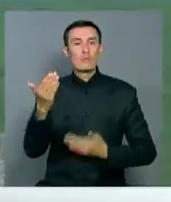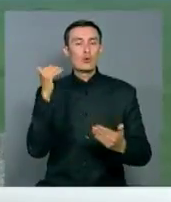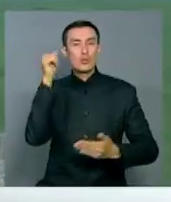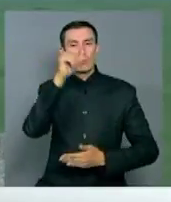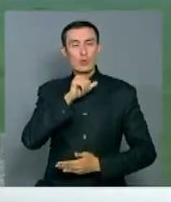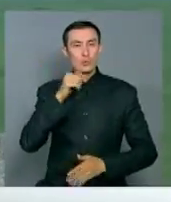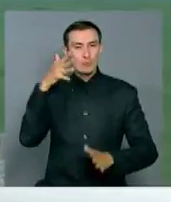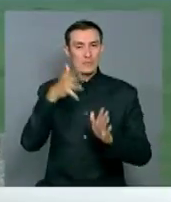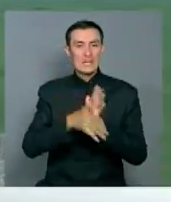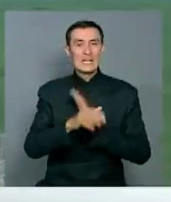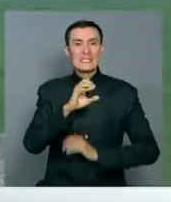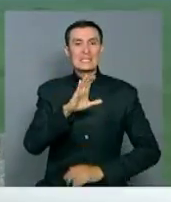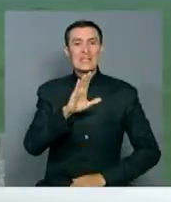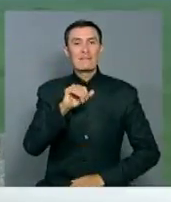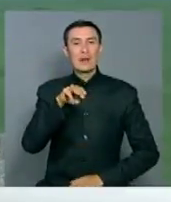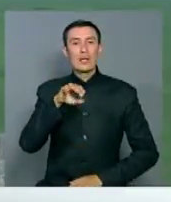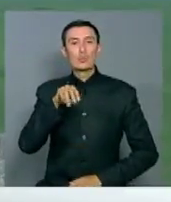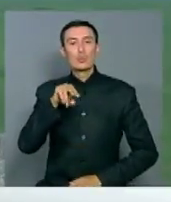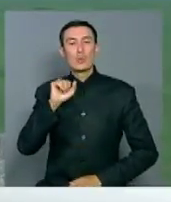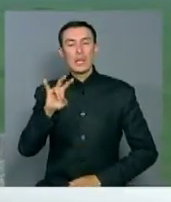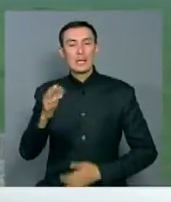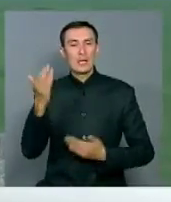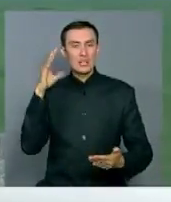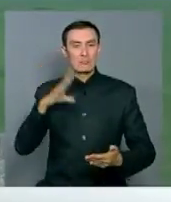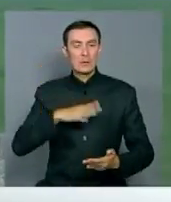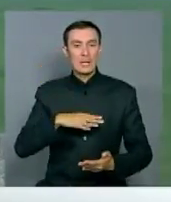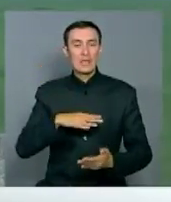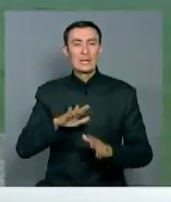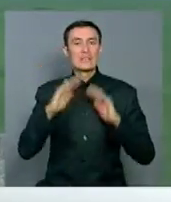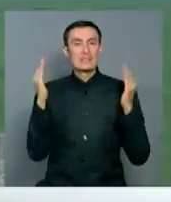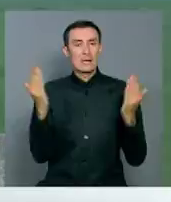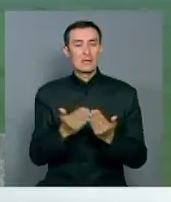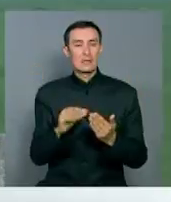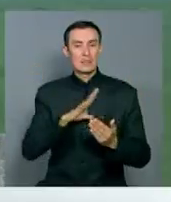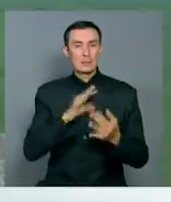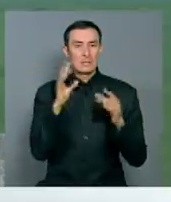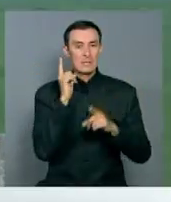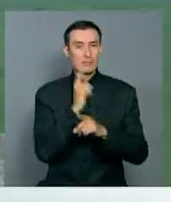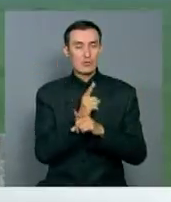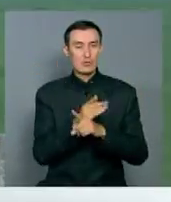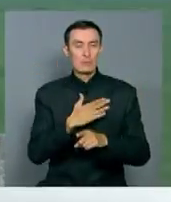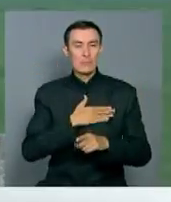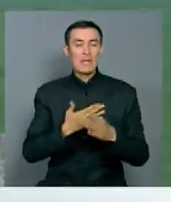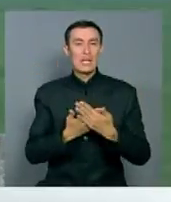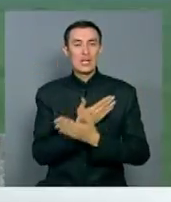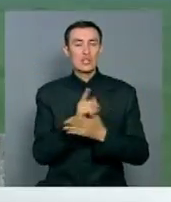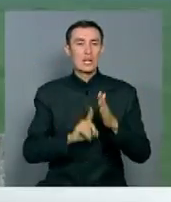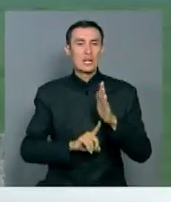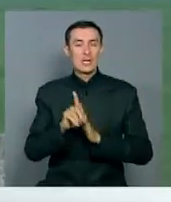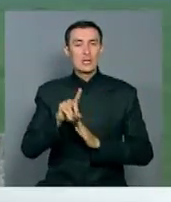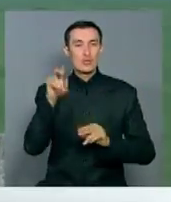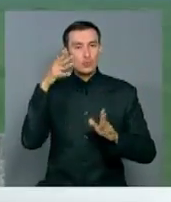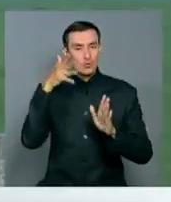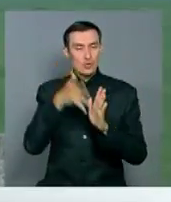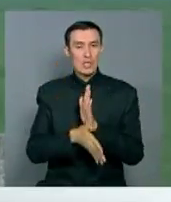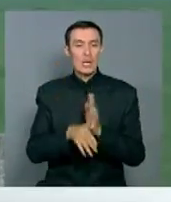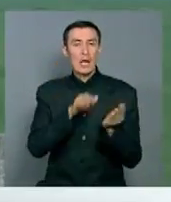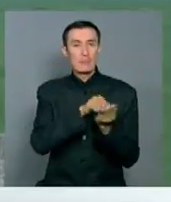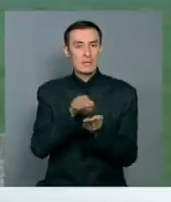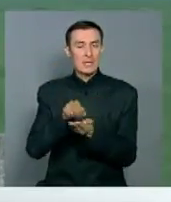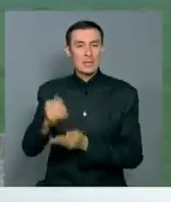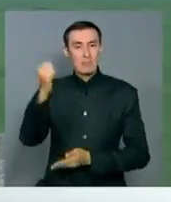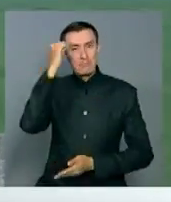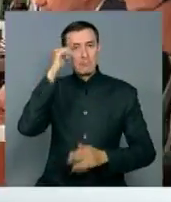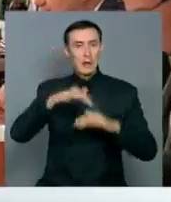изучали Сиватулан. Раньше местность Хэнтеи была закрыта для тюркологов. С этой целью мы начали изучать объекты и исторические